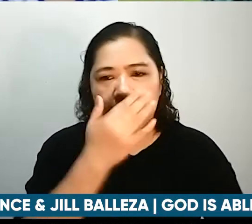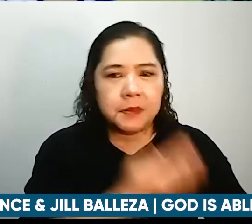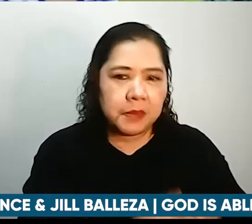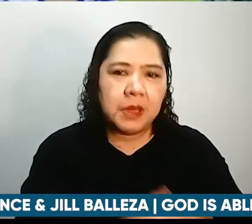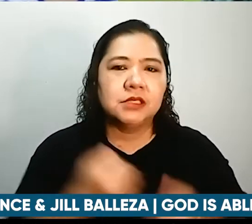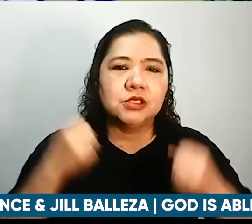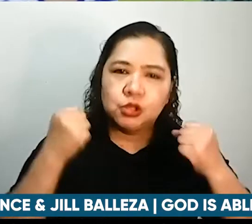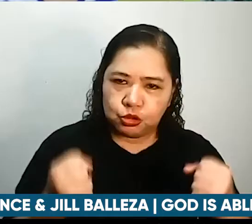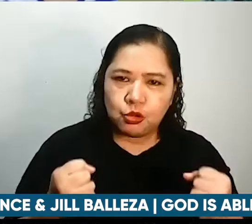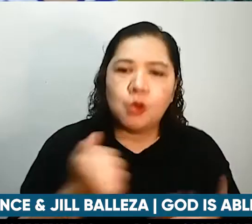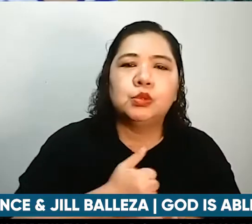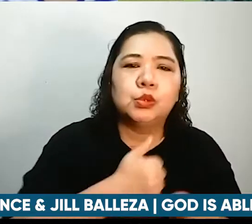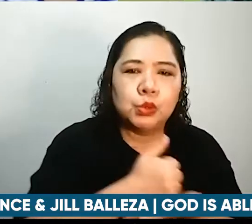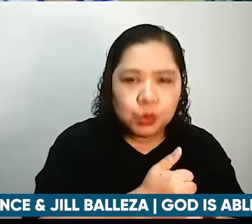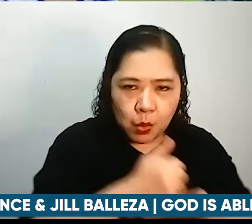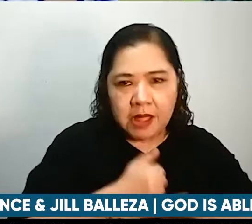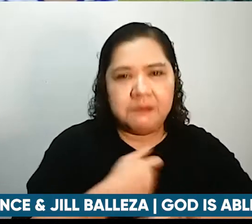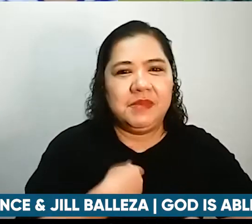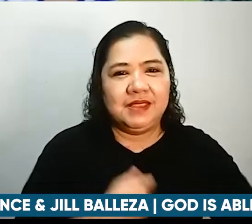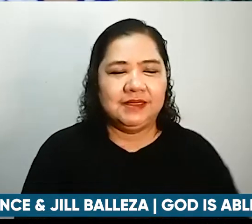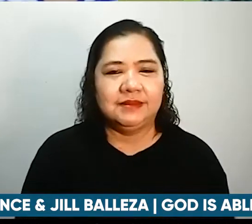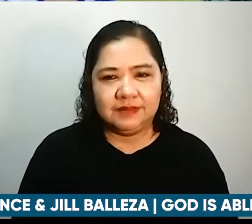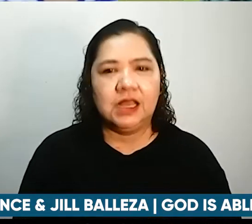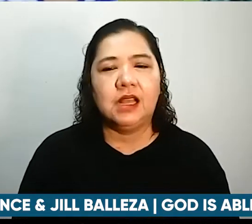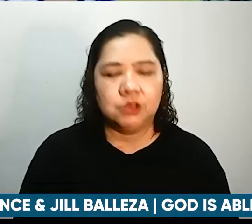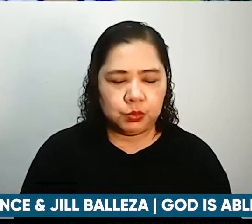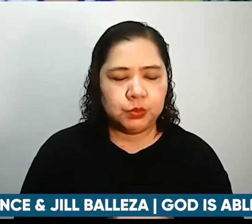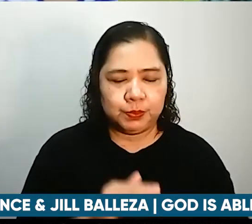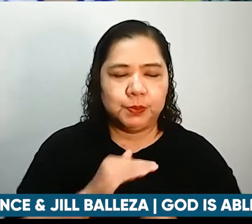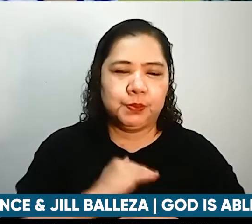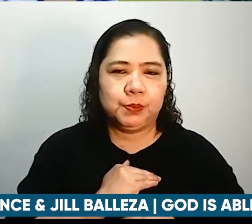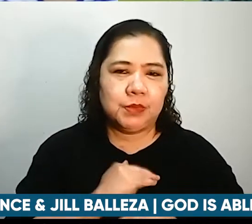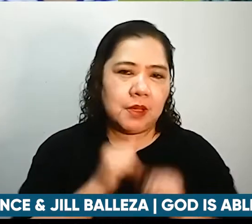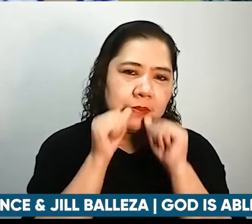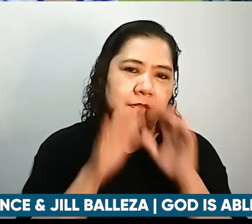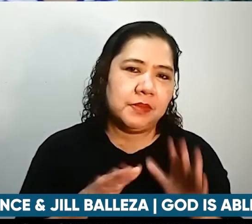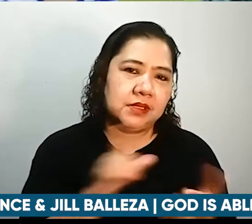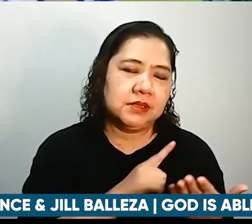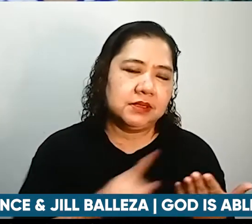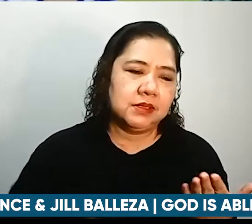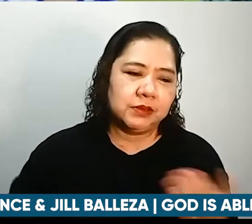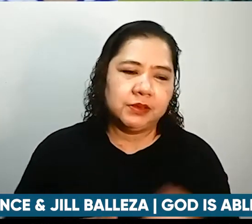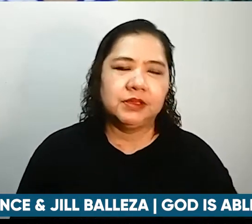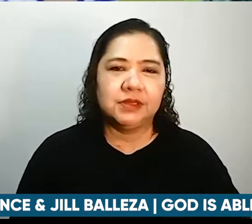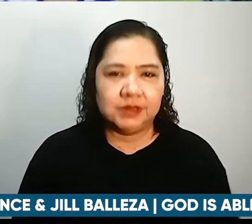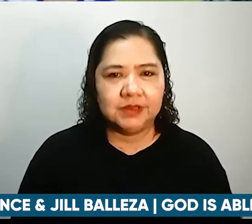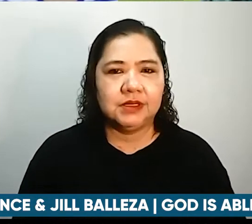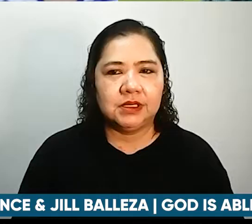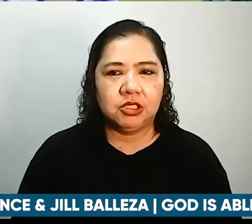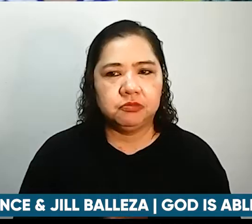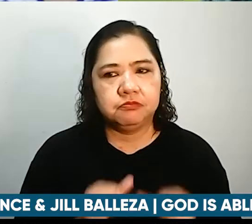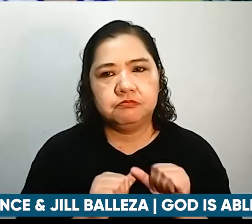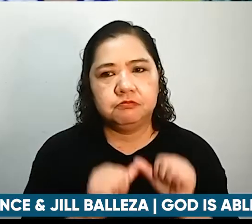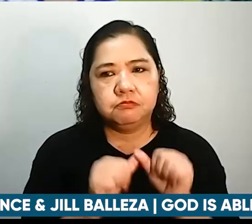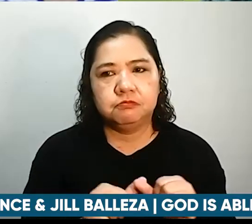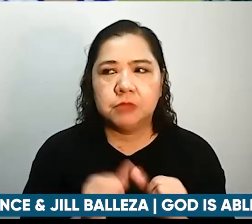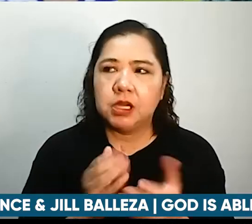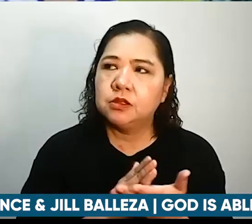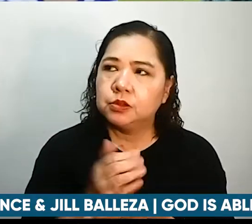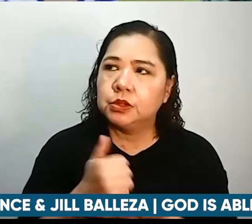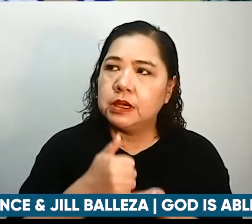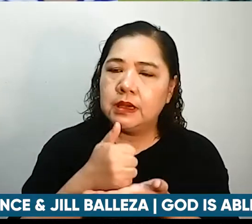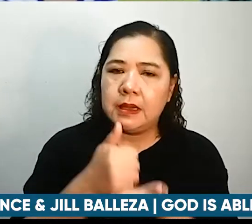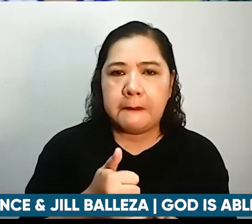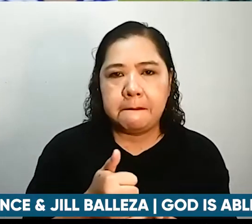talaga. Ayon, nakapagtatagumpa yan naman ang araw-araw sa tulong ng Panginoon. At of course, yung